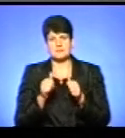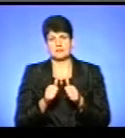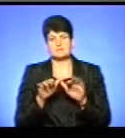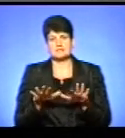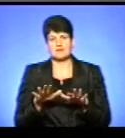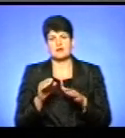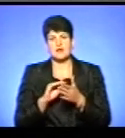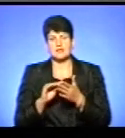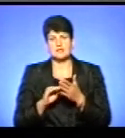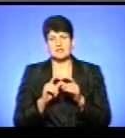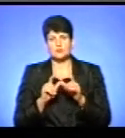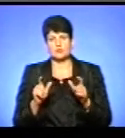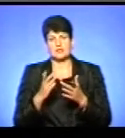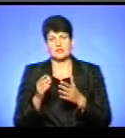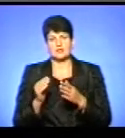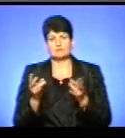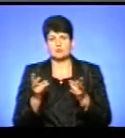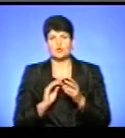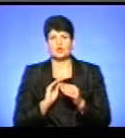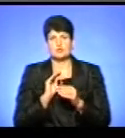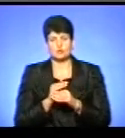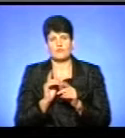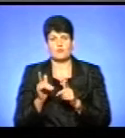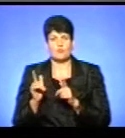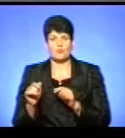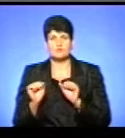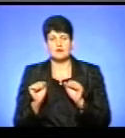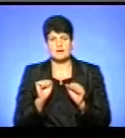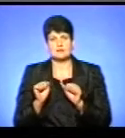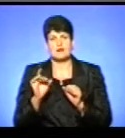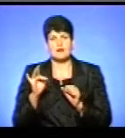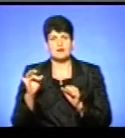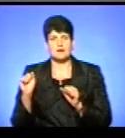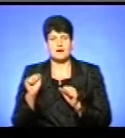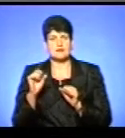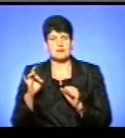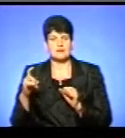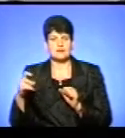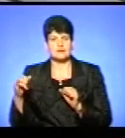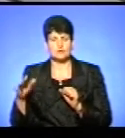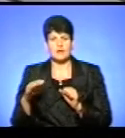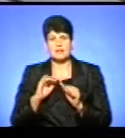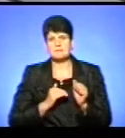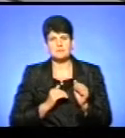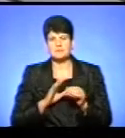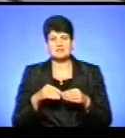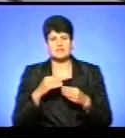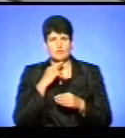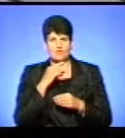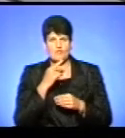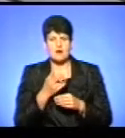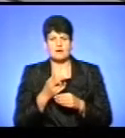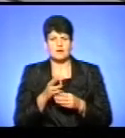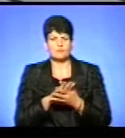потребують додаткових погоджень в управлінні культури обласної адміністрації. На жаль, підприємці і люди на це не звертають уваги, псують